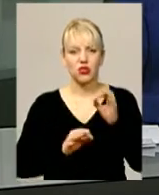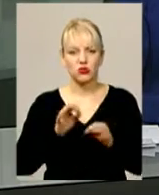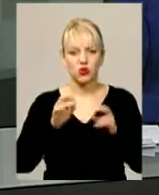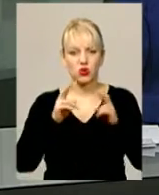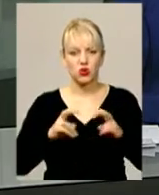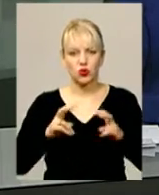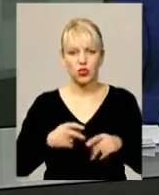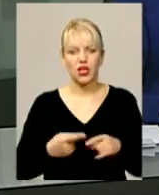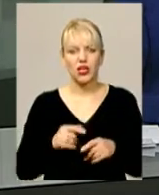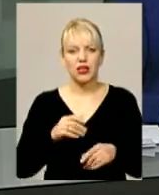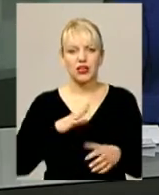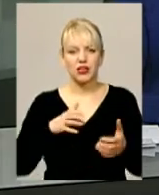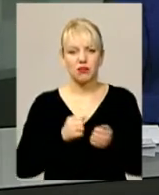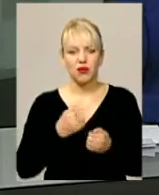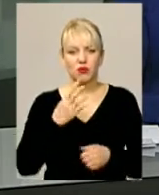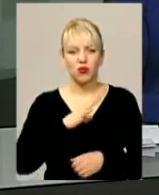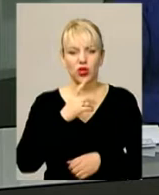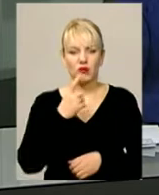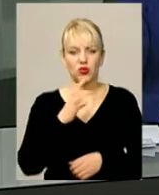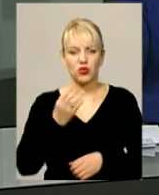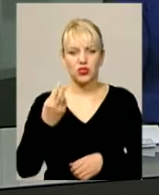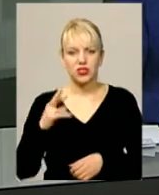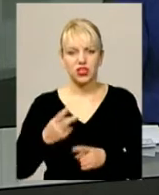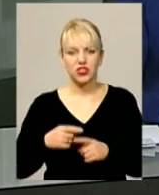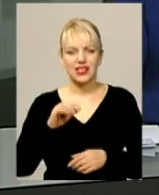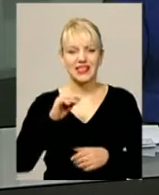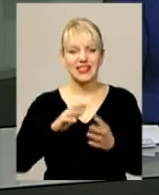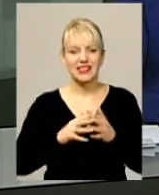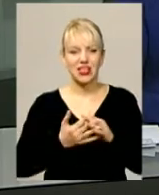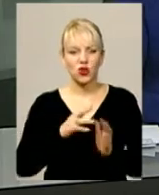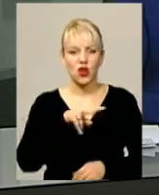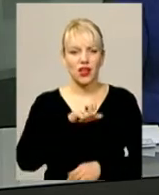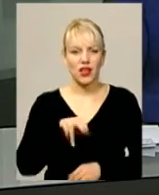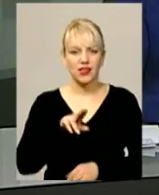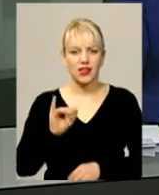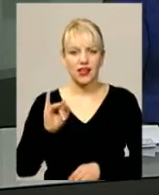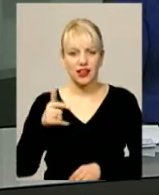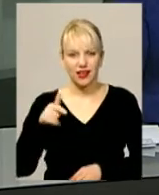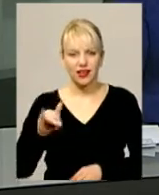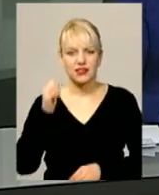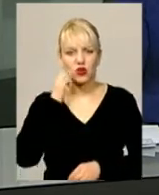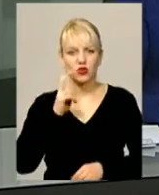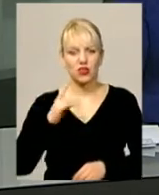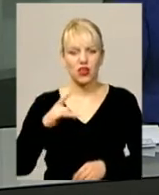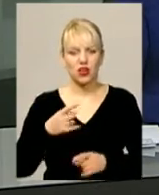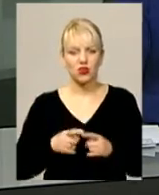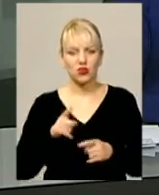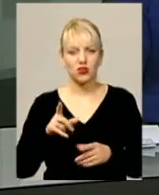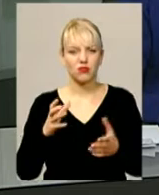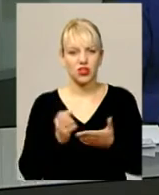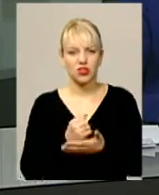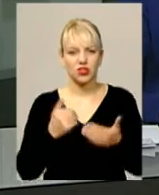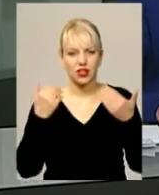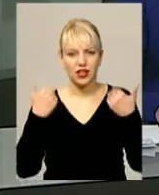сталося в ніч проти 1 січня у селі Ладиги Старокостянтинівського району. Там на узбіччі дороги місцевий житель вранці знайшов тіло